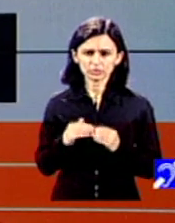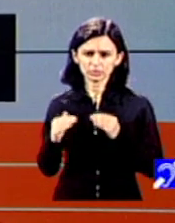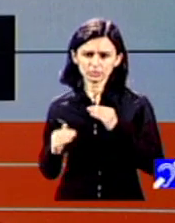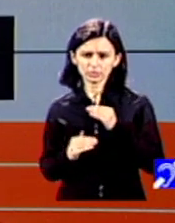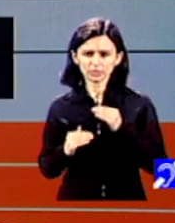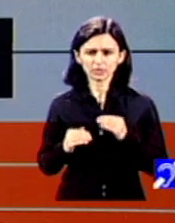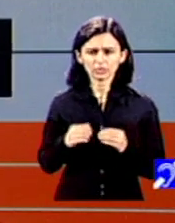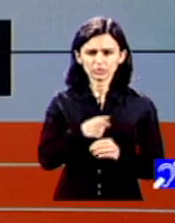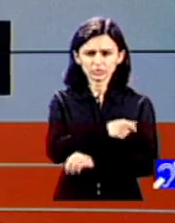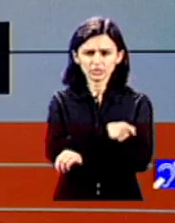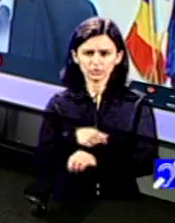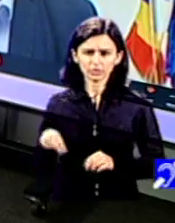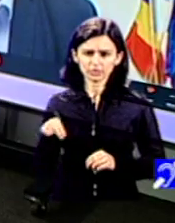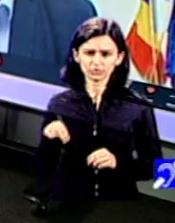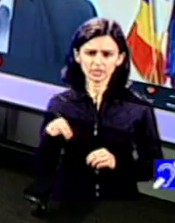Județean.